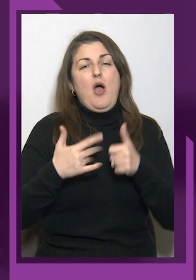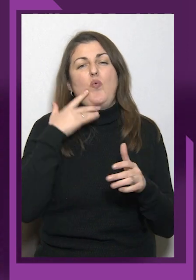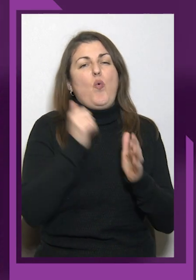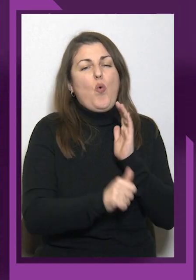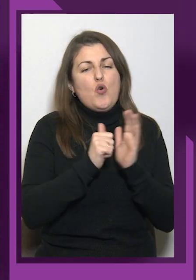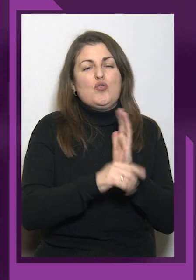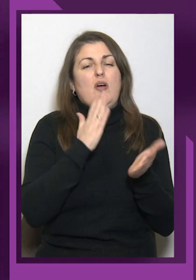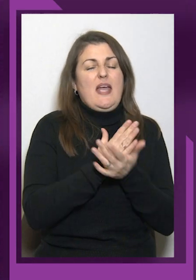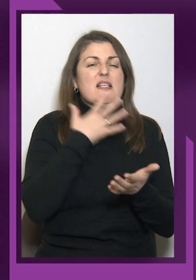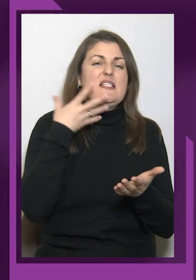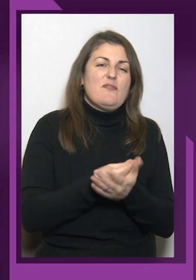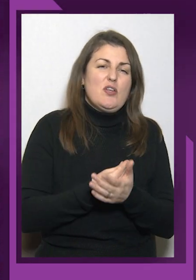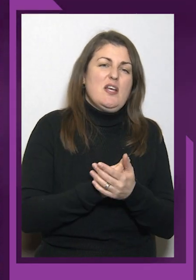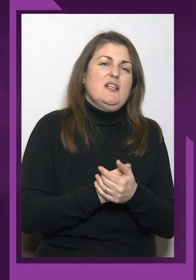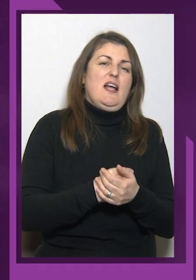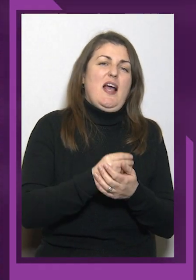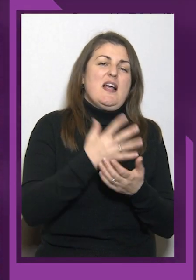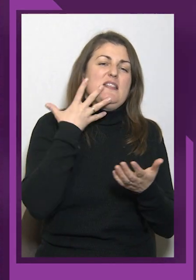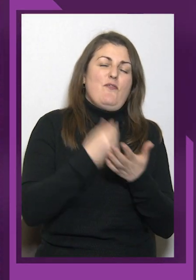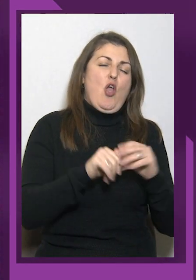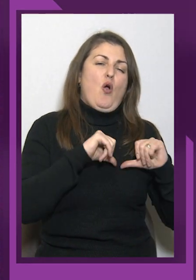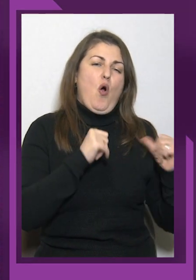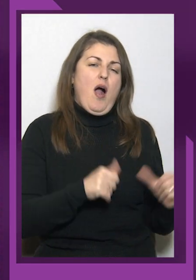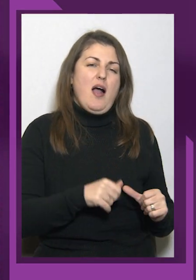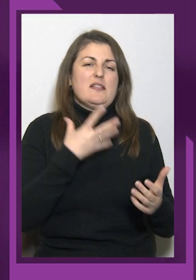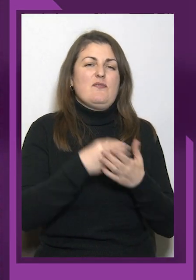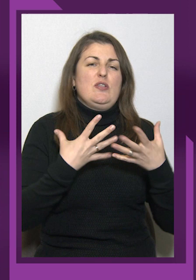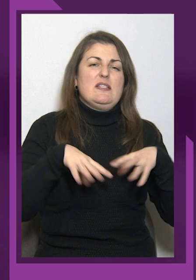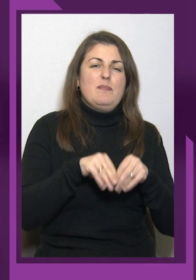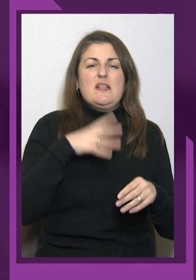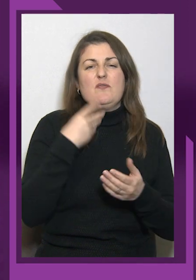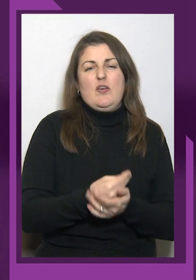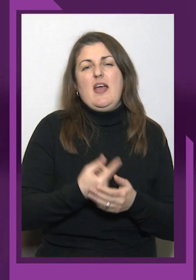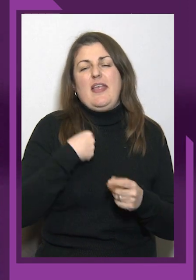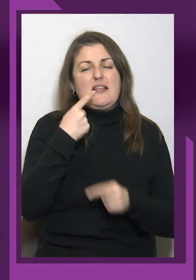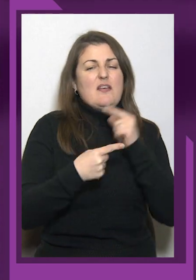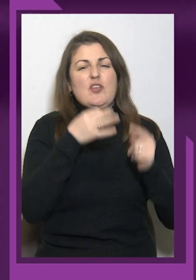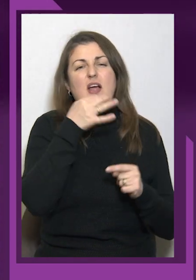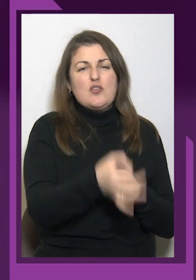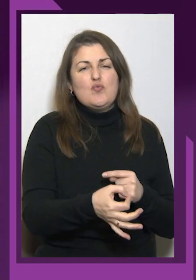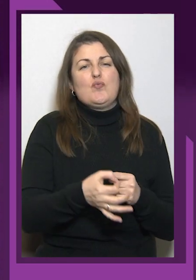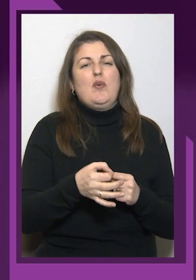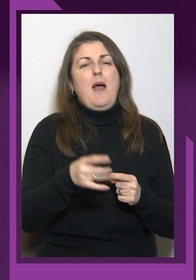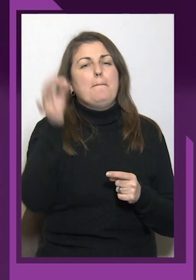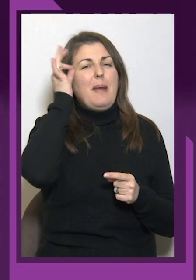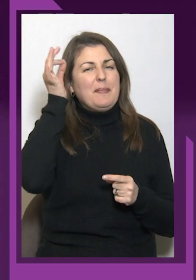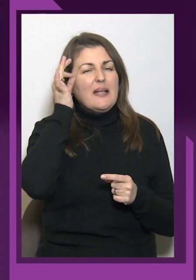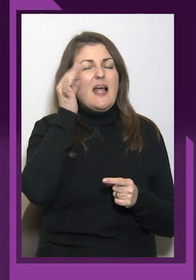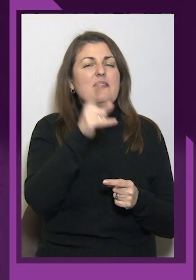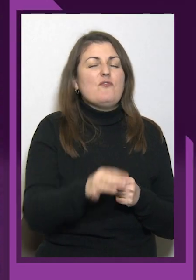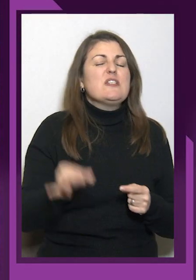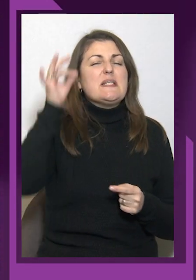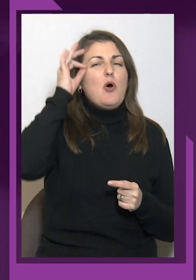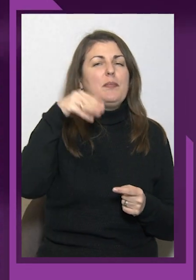своя сім'я. Я завжди кажу, пам'ятайте, вспомните те, що ви найбільше кохаєте. Зробіть